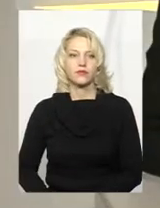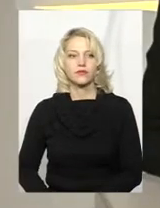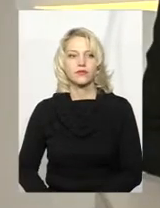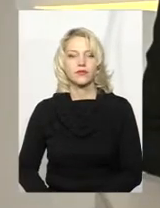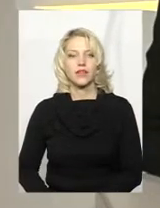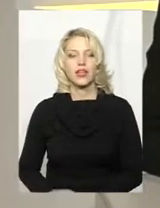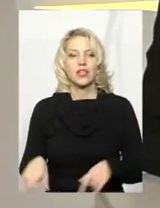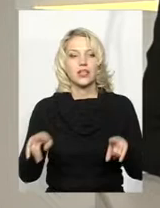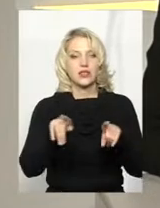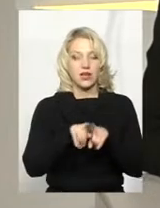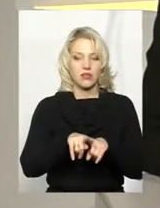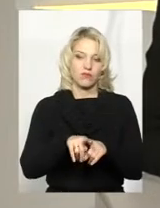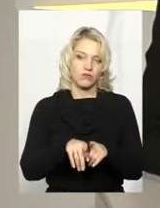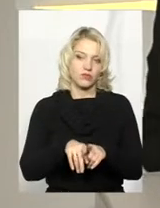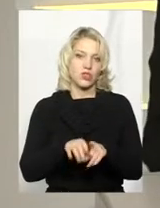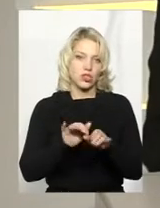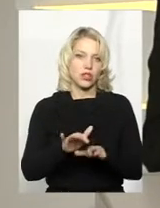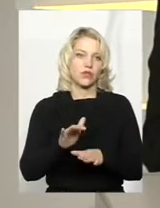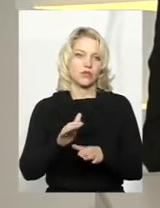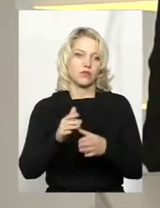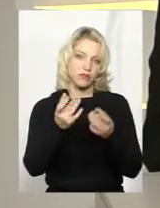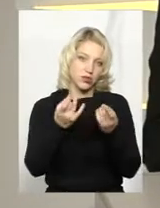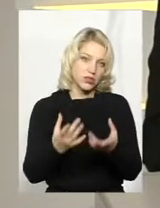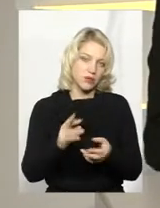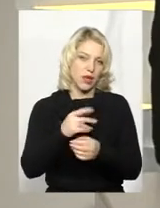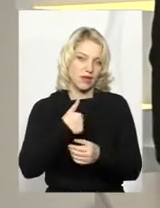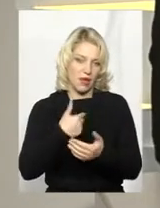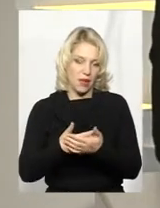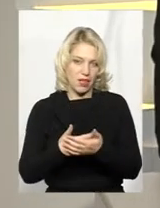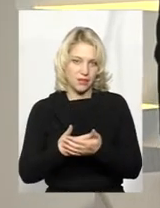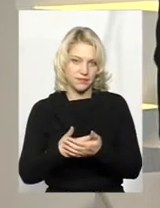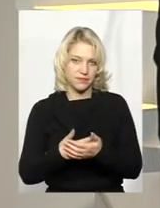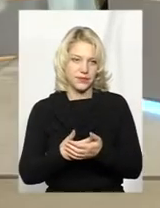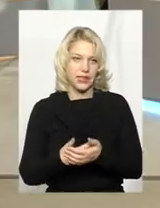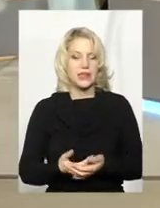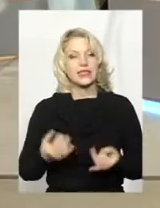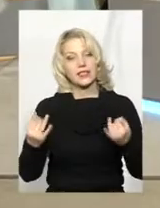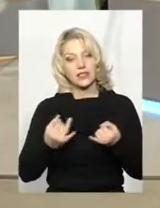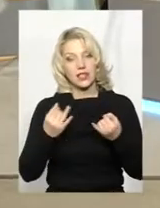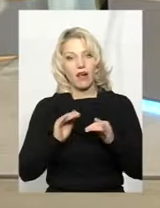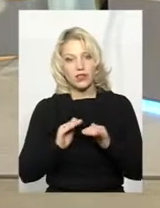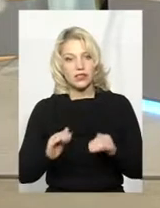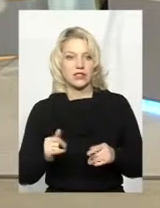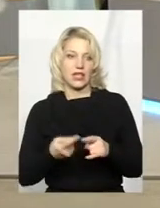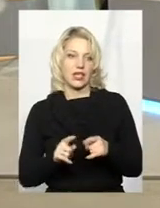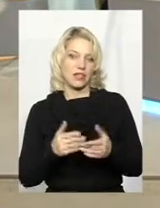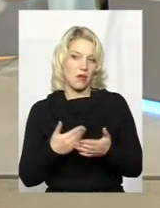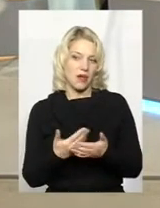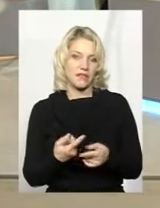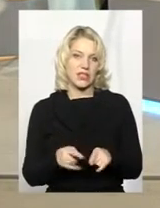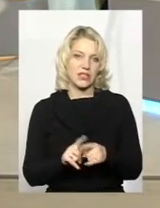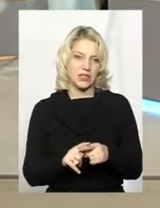Ось таким от чином, дуже простим, як на мене, зацікавили дітей, і, напевно, цим самим